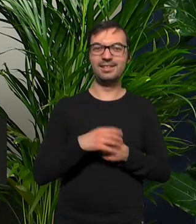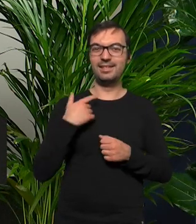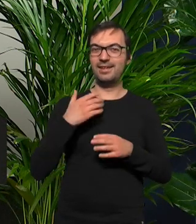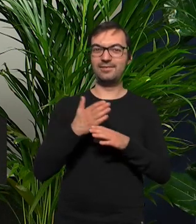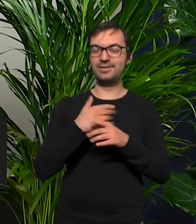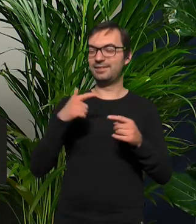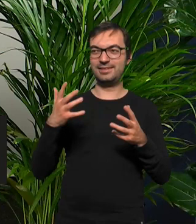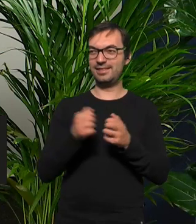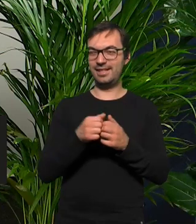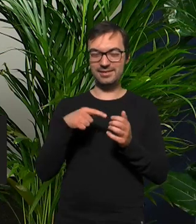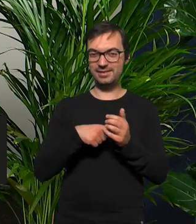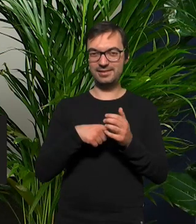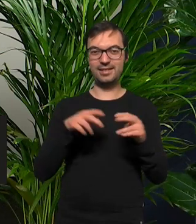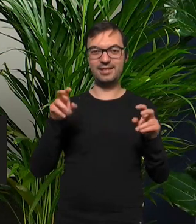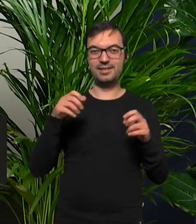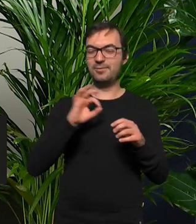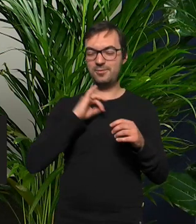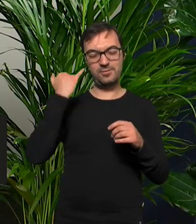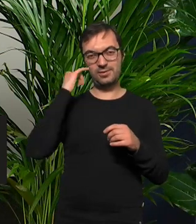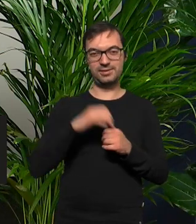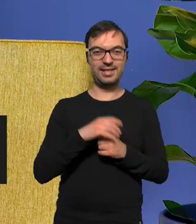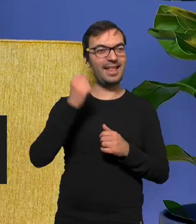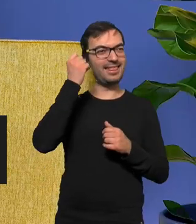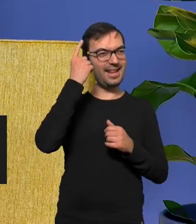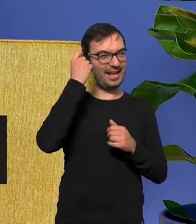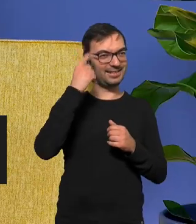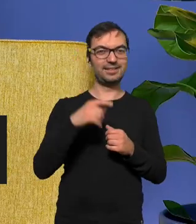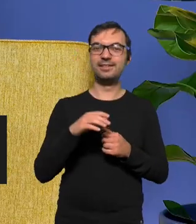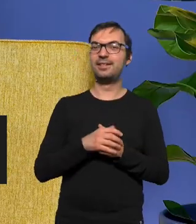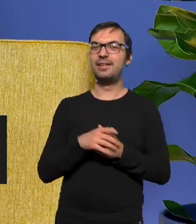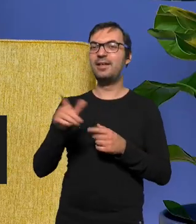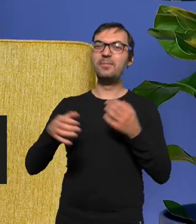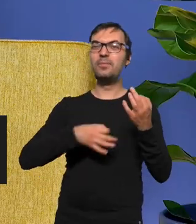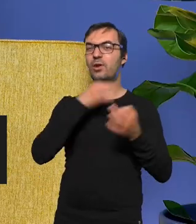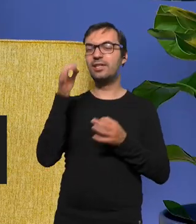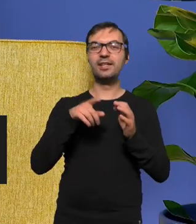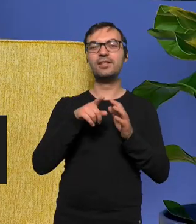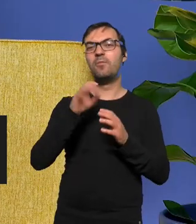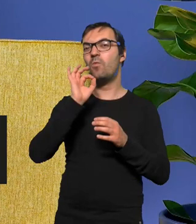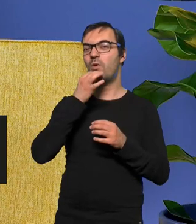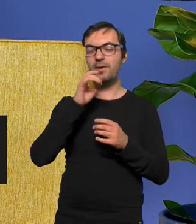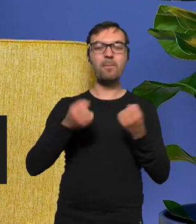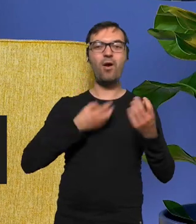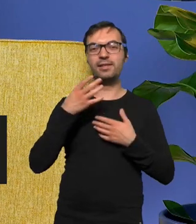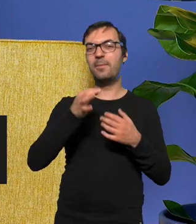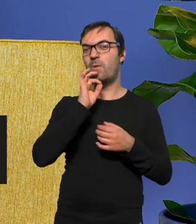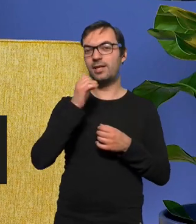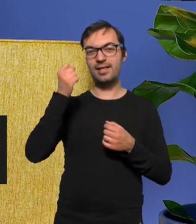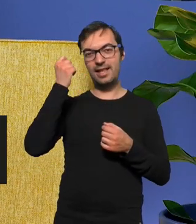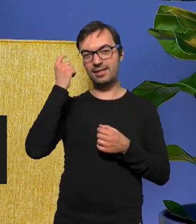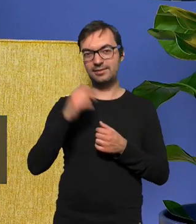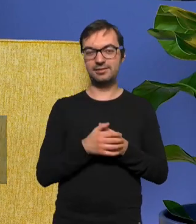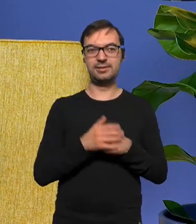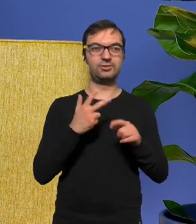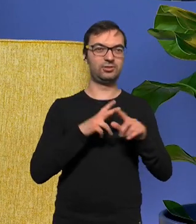wcześniej nie znalazłam to jest absolutnie mój błąd inteligencji powiedziałeś? bard młodej inteligencji osiem cztery